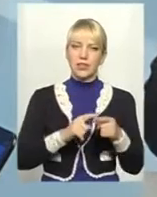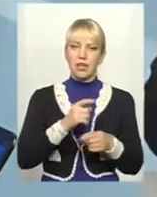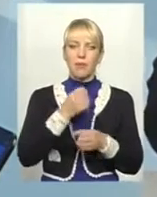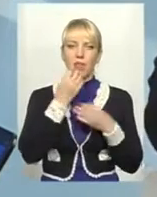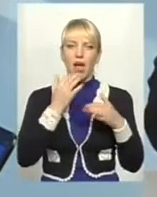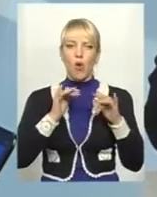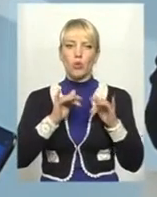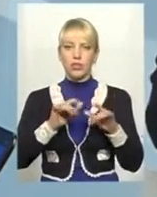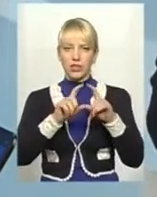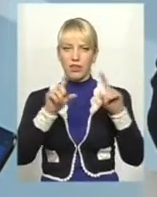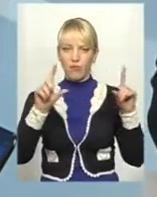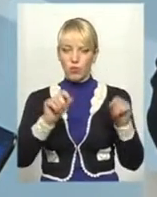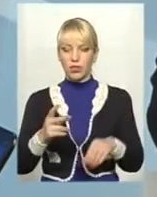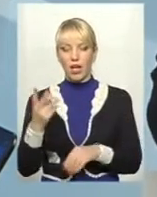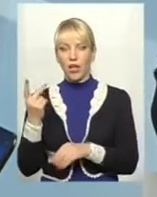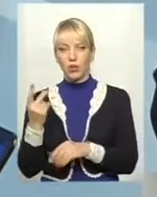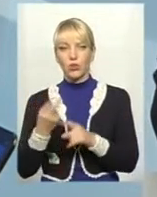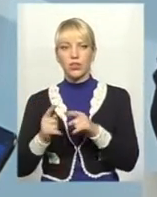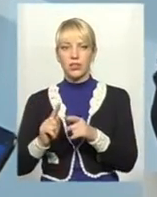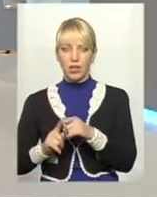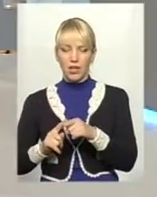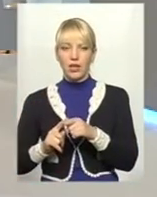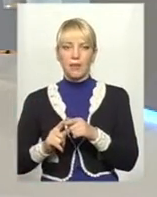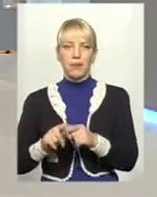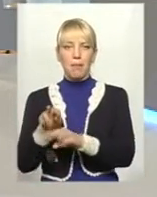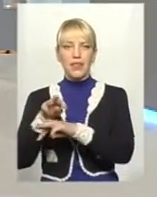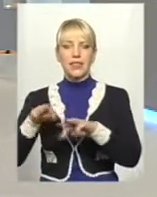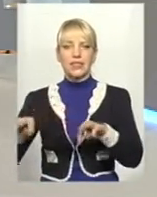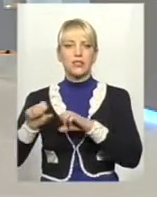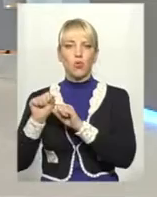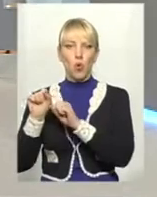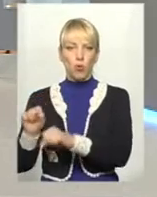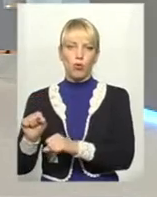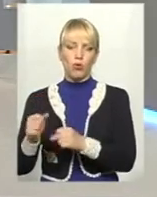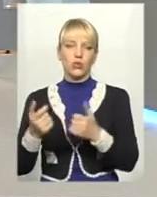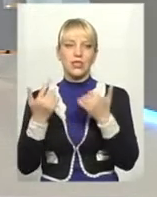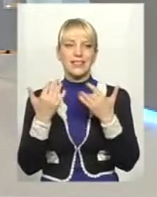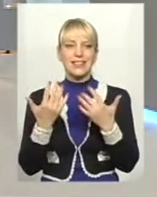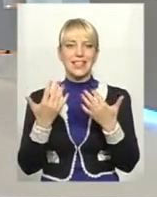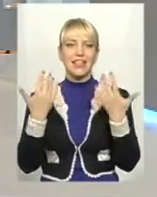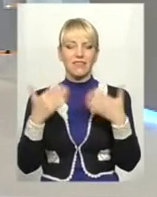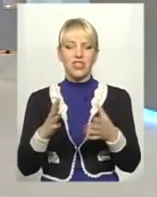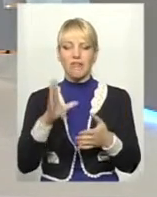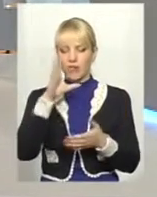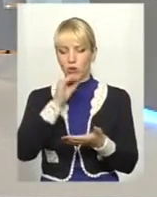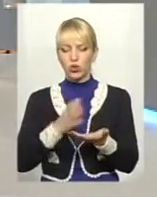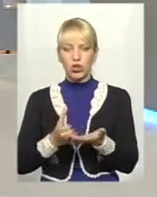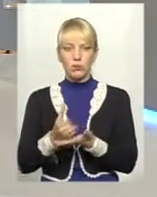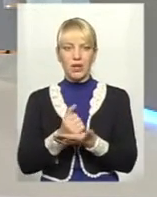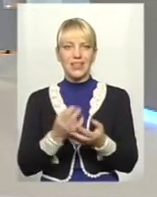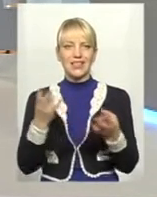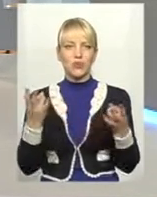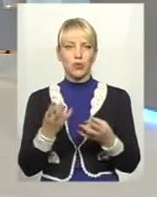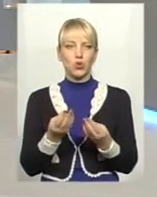сторони – активне Міністерство оборони. Олександр Іванович, скажіть, будь ласка, а скільки вже вдалося зібрати із необхідної суми?